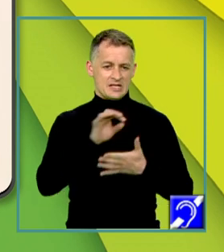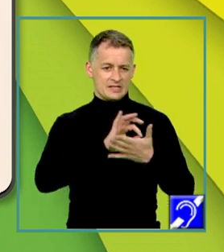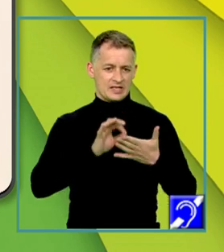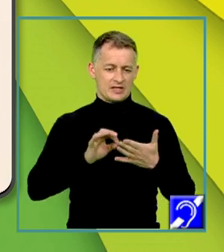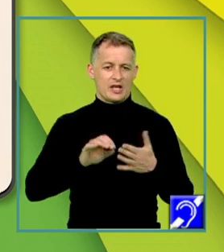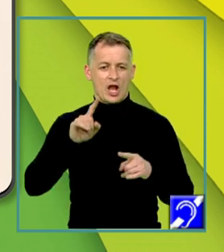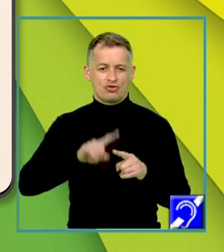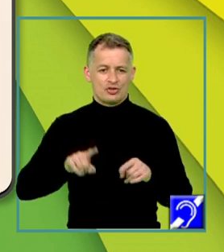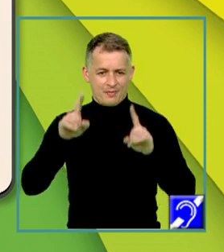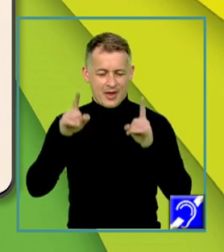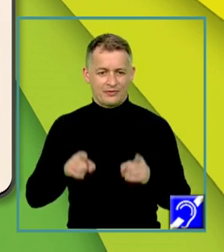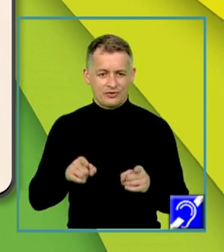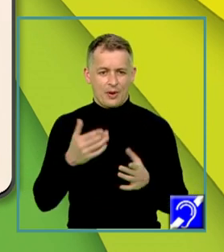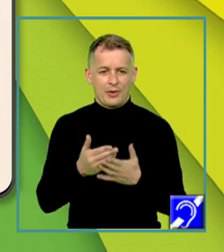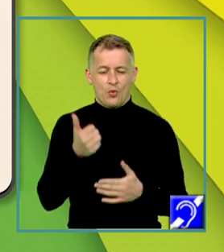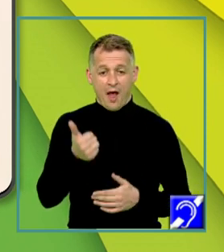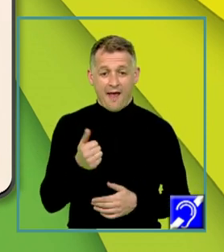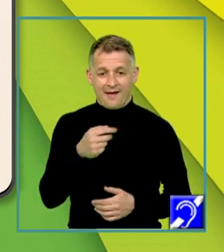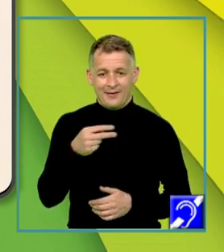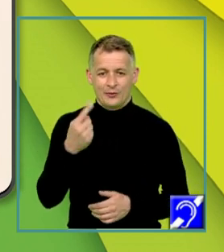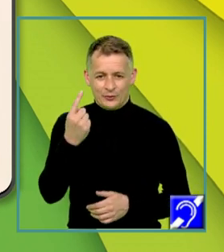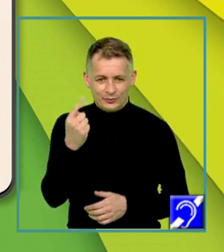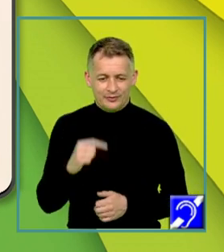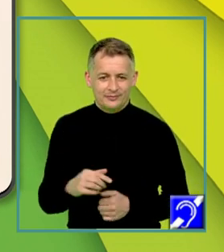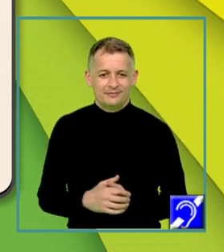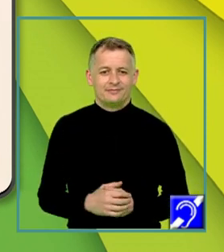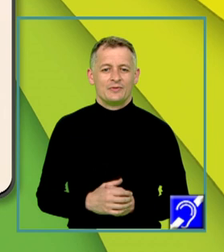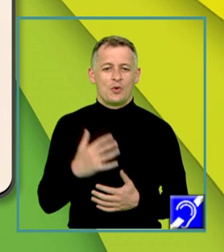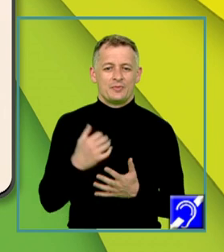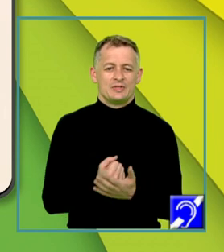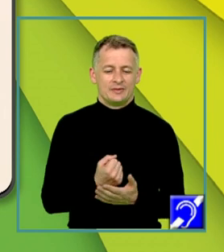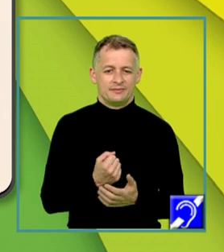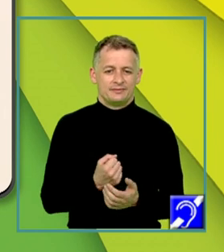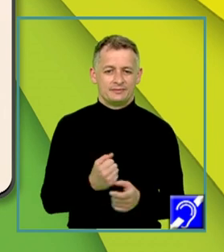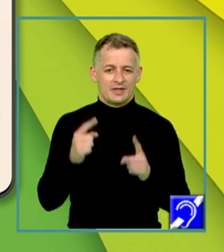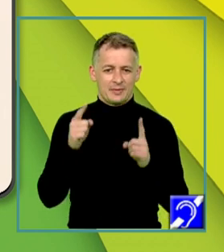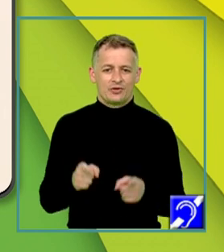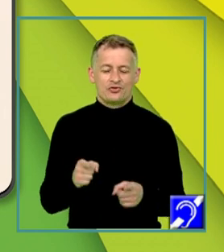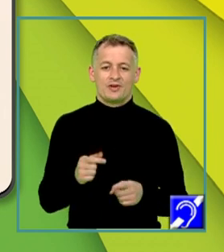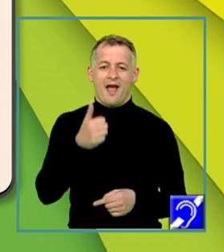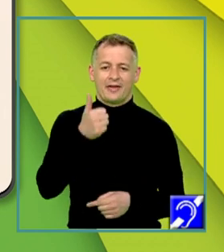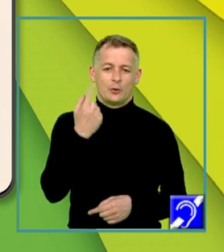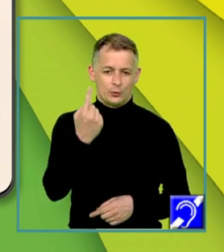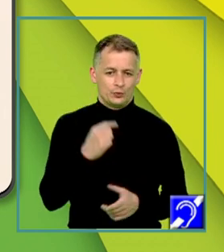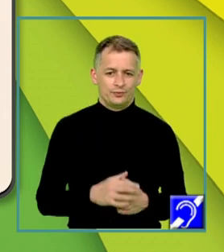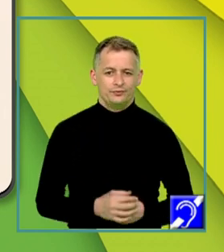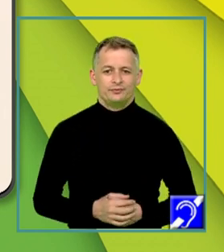aceleiași matrice pentru A egal cu 1, obținem matricea A de 1.